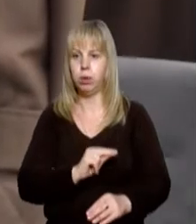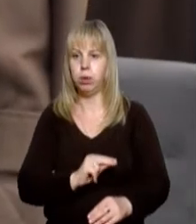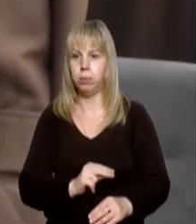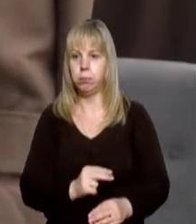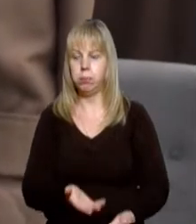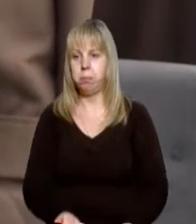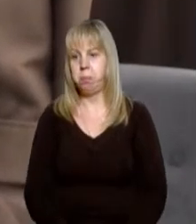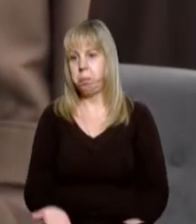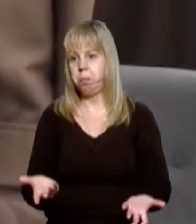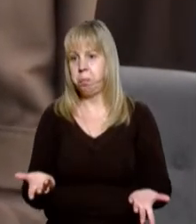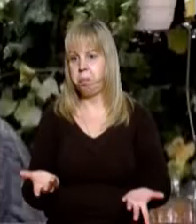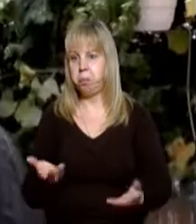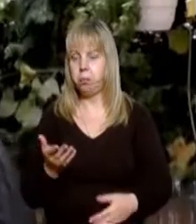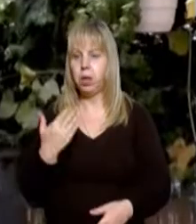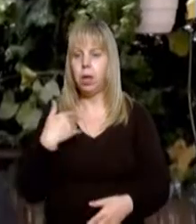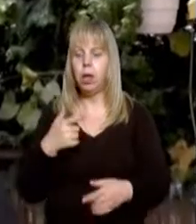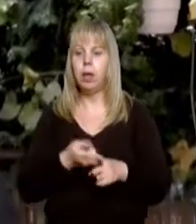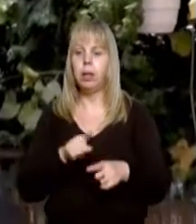Виктори, з-за